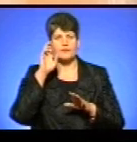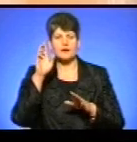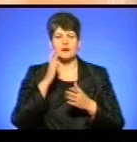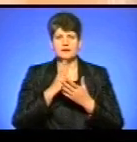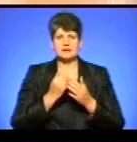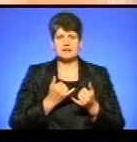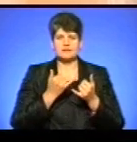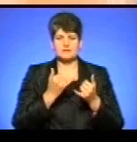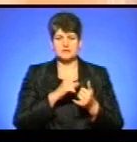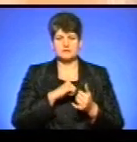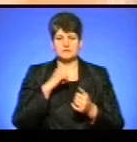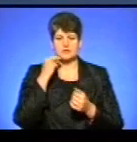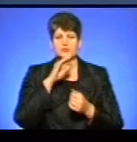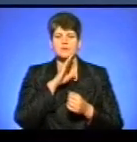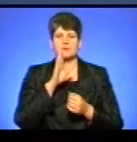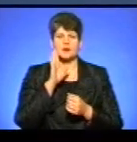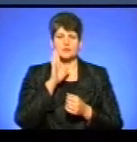найкращою мамою.